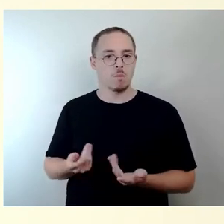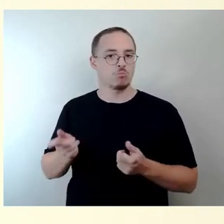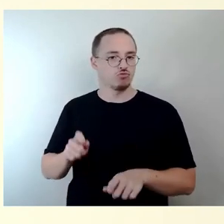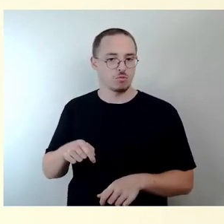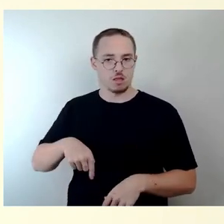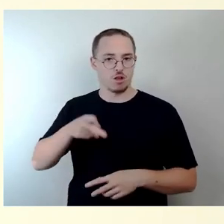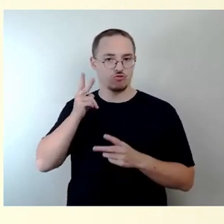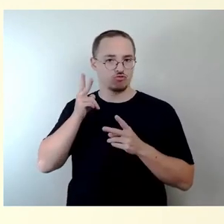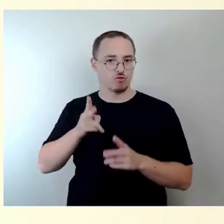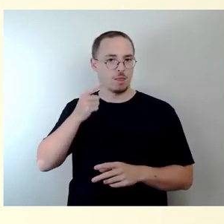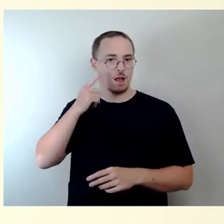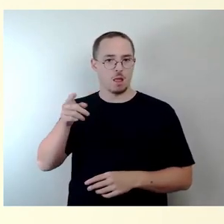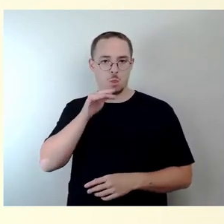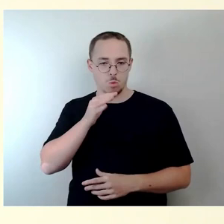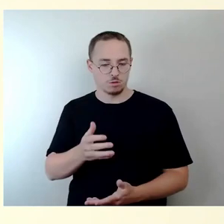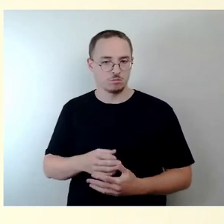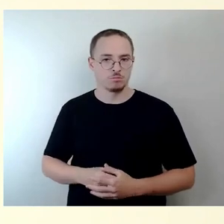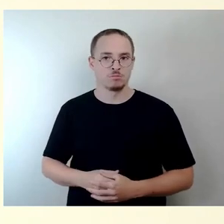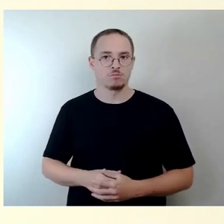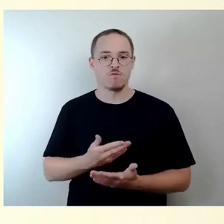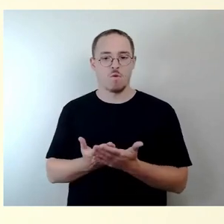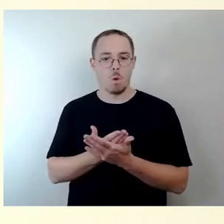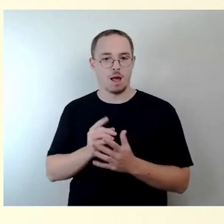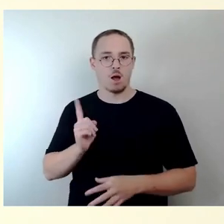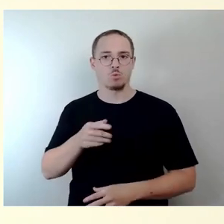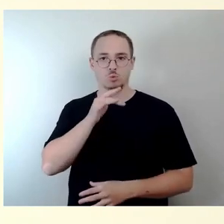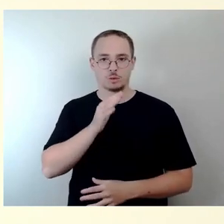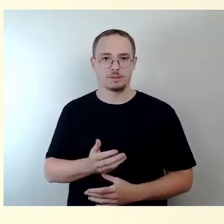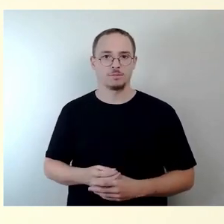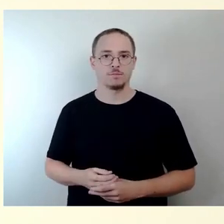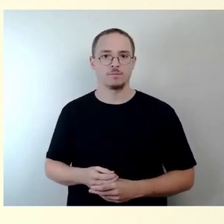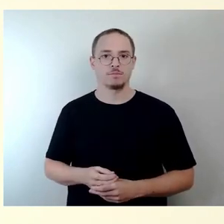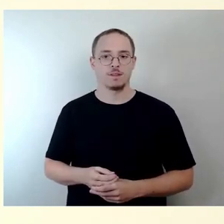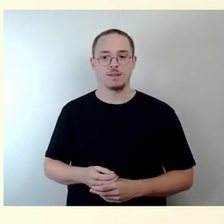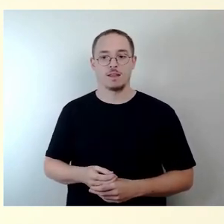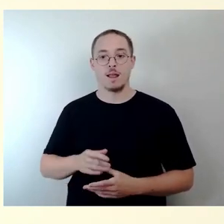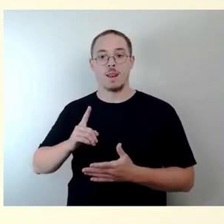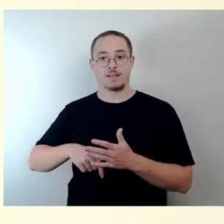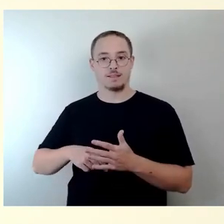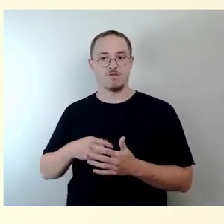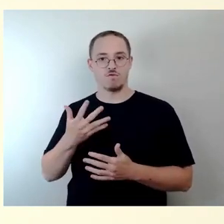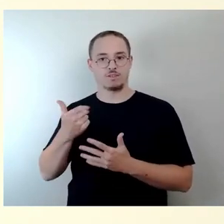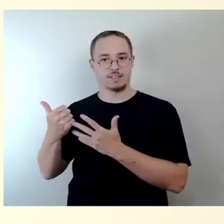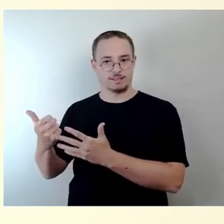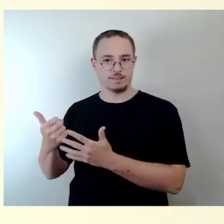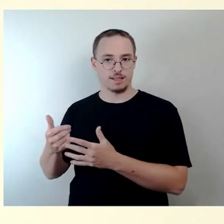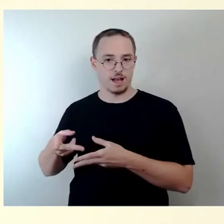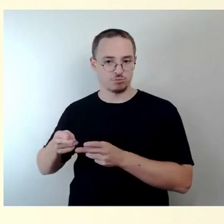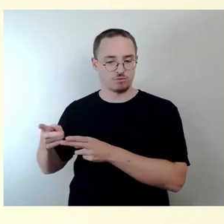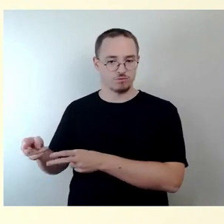Wir haben dann den letzten Abschnitt oder die beiden letzten Abschnitte, 5 und 6, das ist Bergmannstraße bis Altenberger Straße.